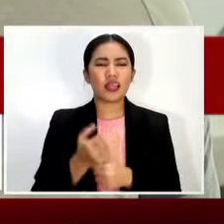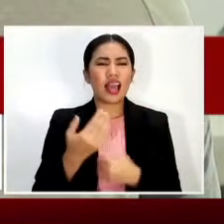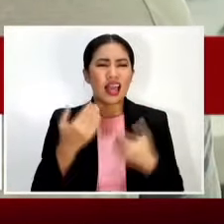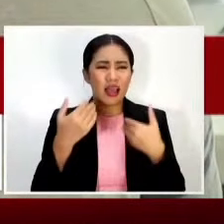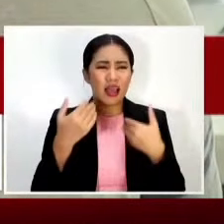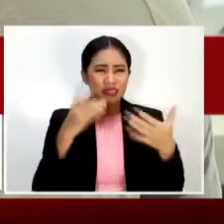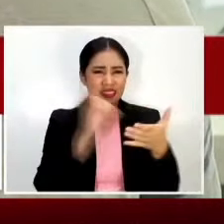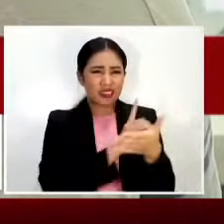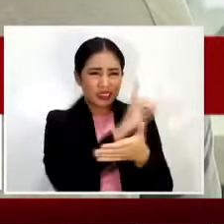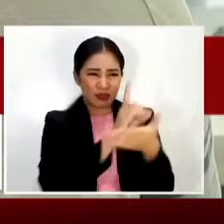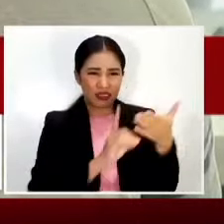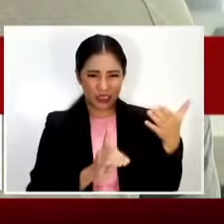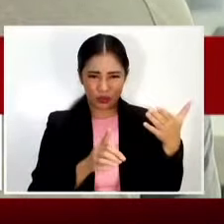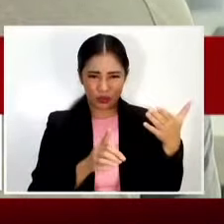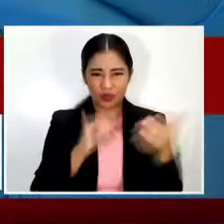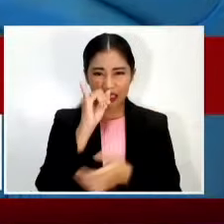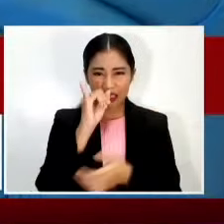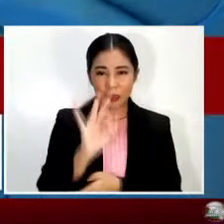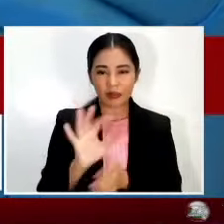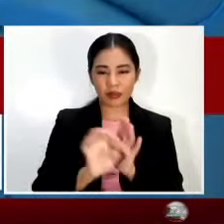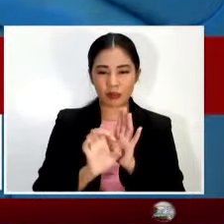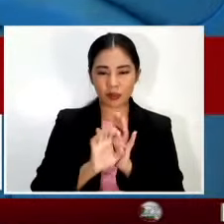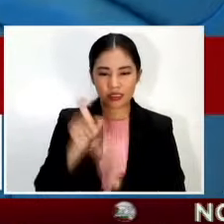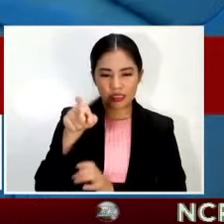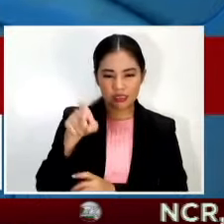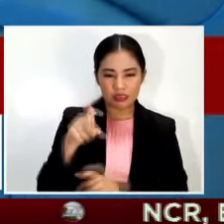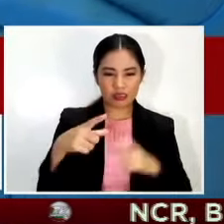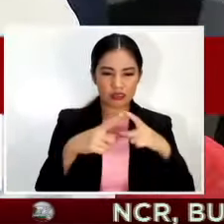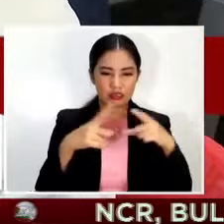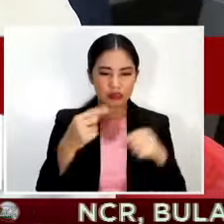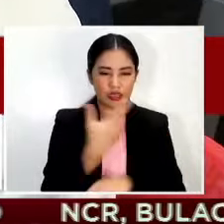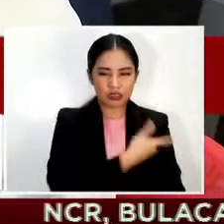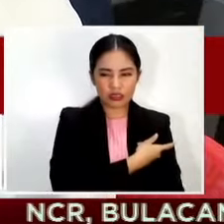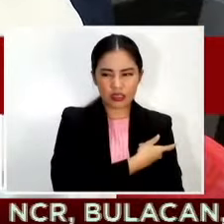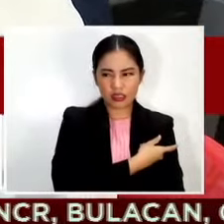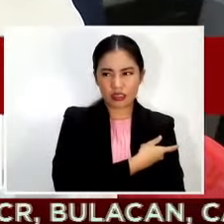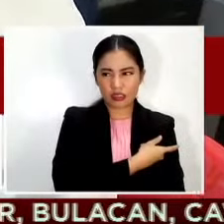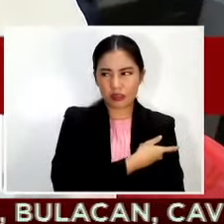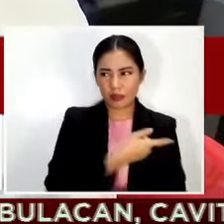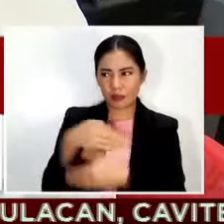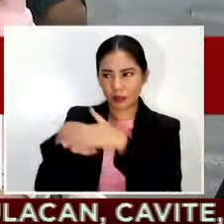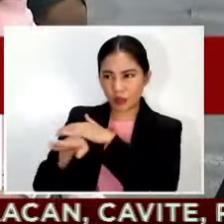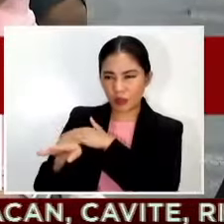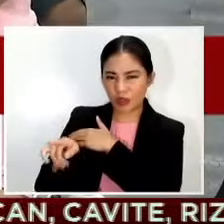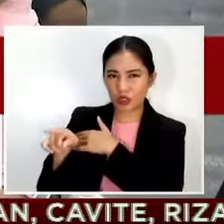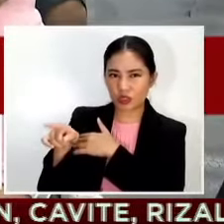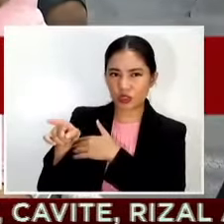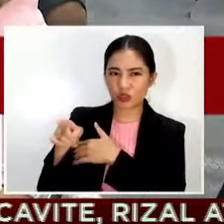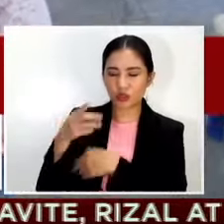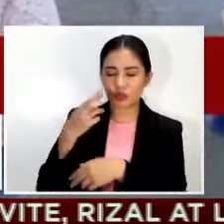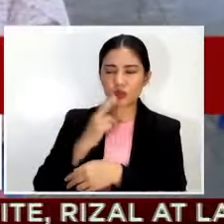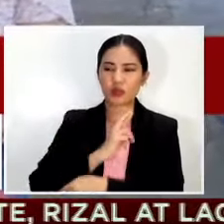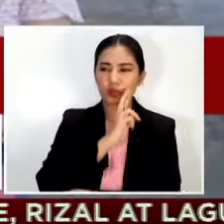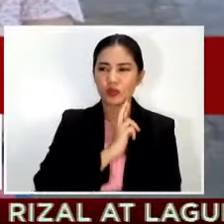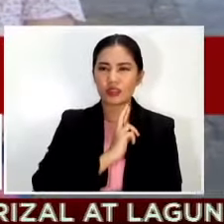establishments eh hindi po dapat yun ang unahin nawawala po dun yung responsibility ng